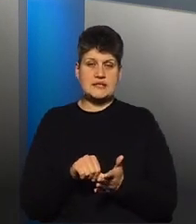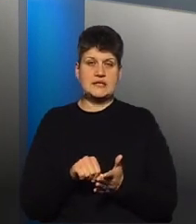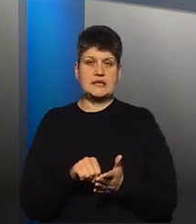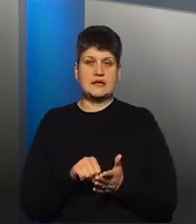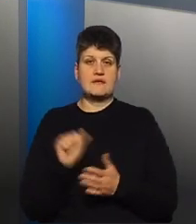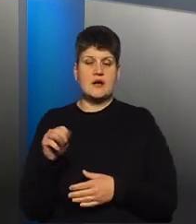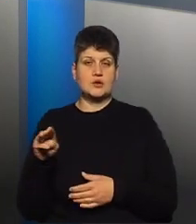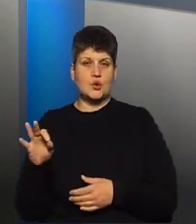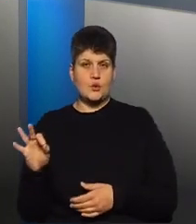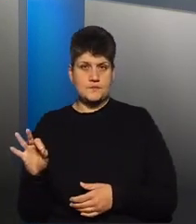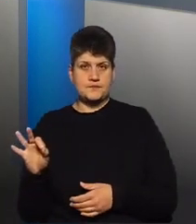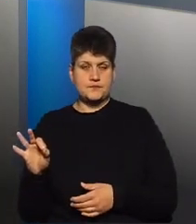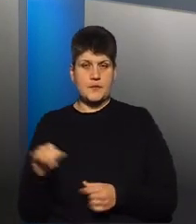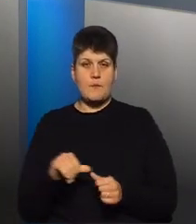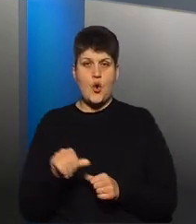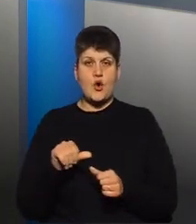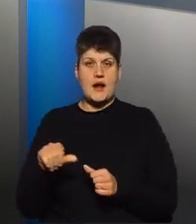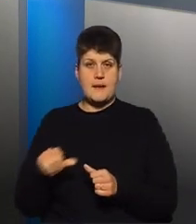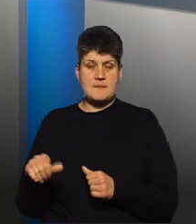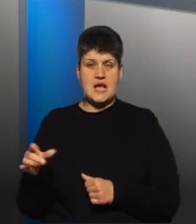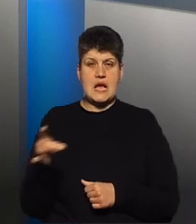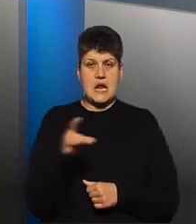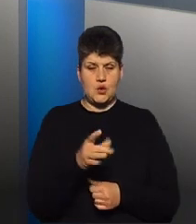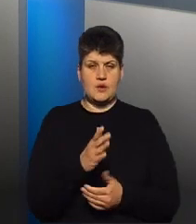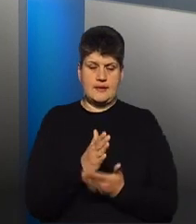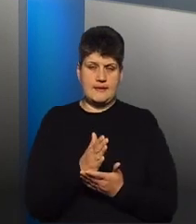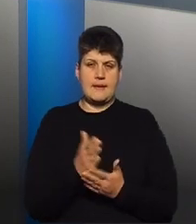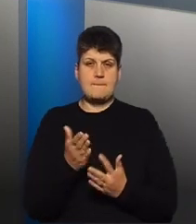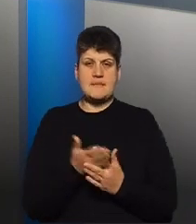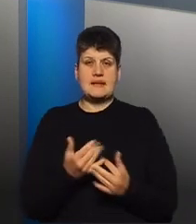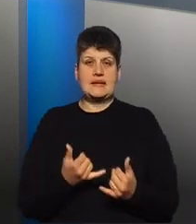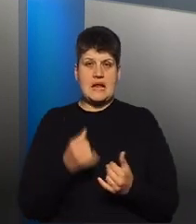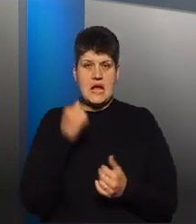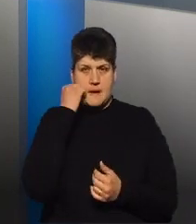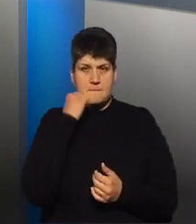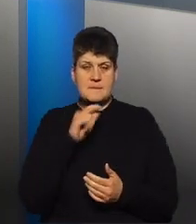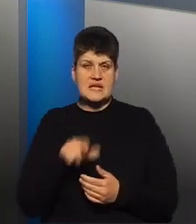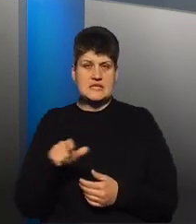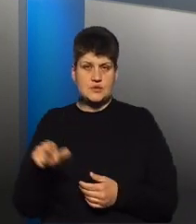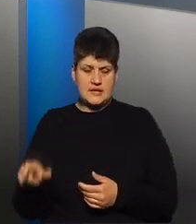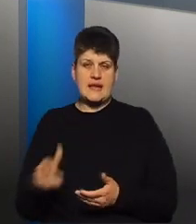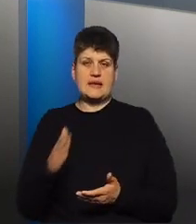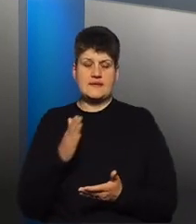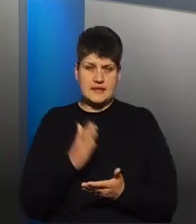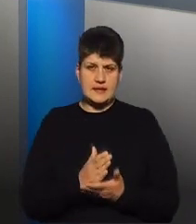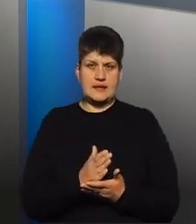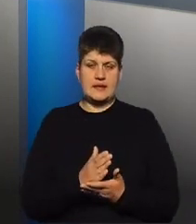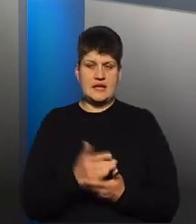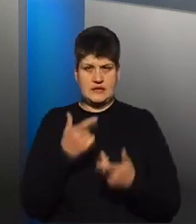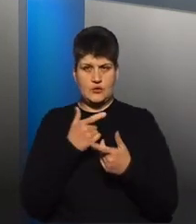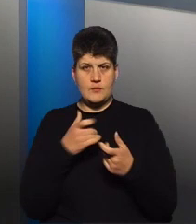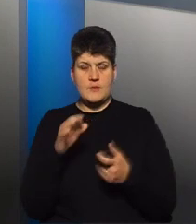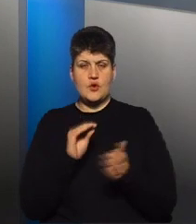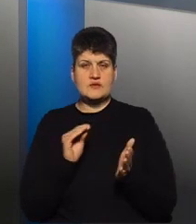По окремих районах є в нас пільги для пенсіонерів, є в нас інформація про встановлені